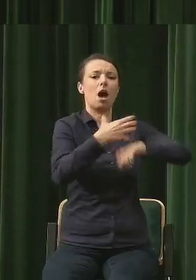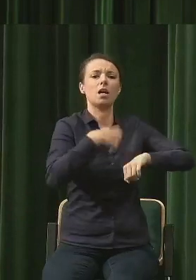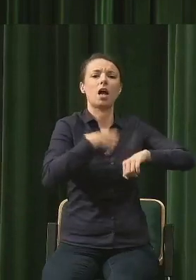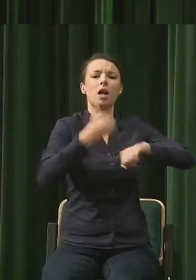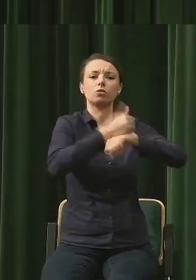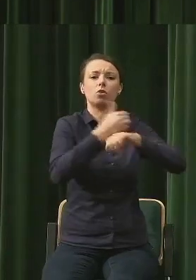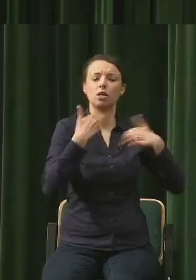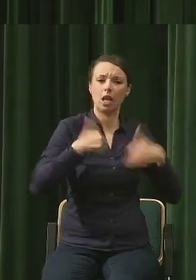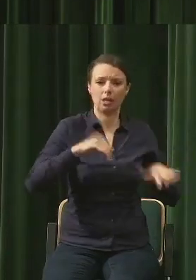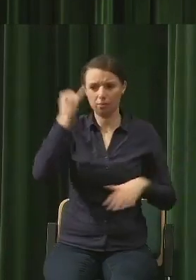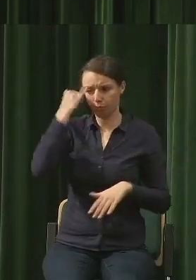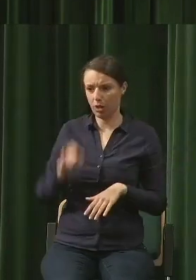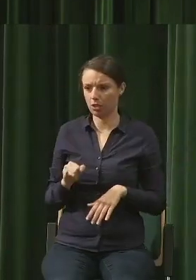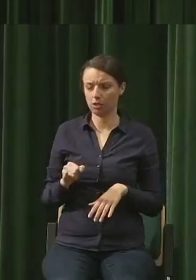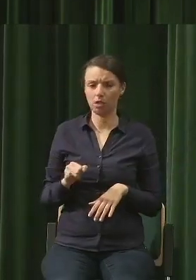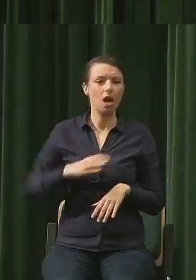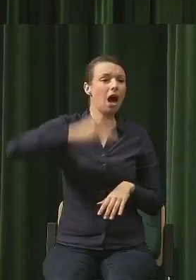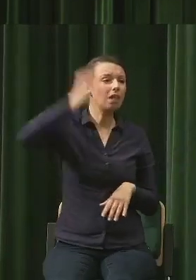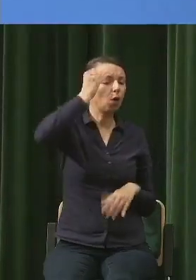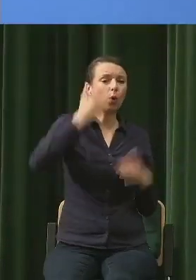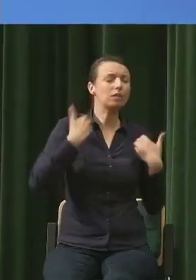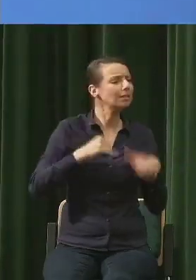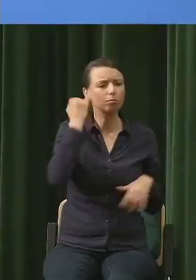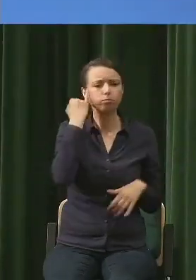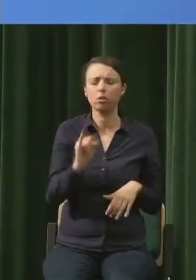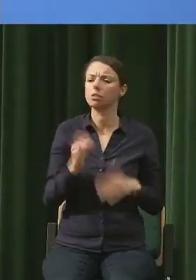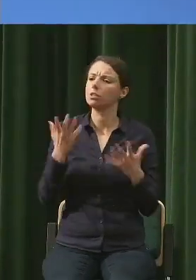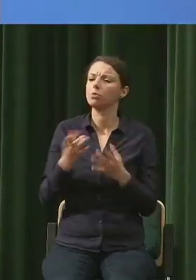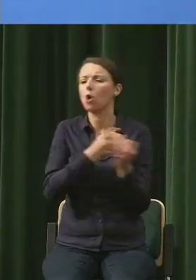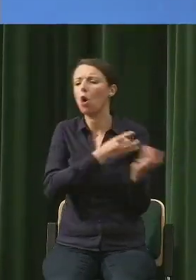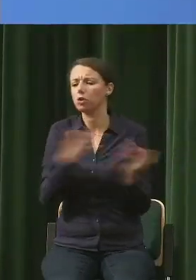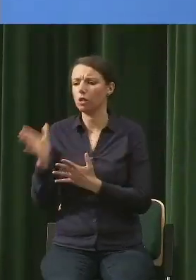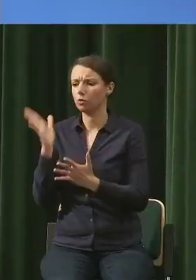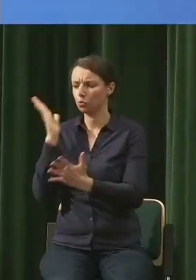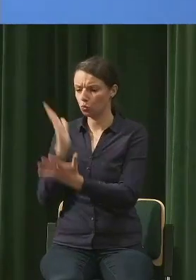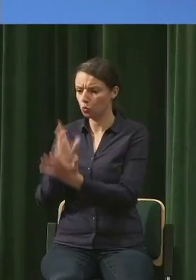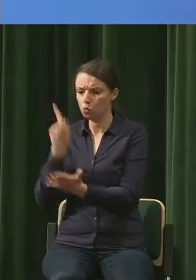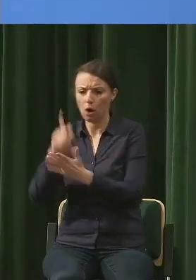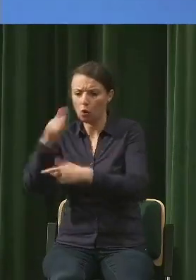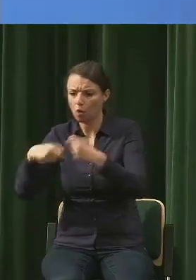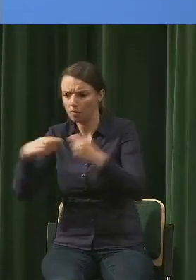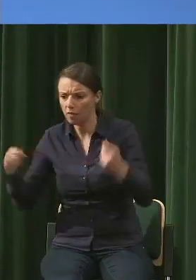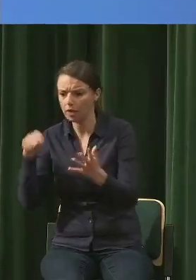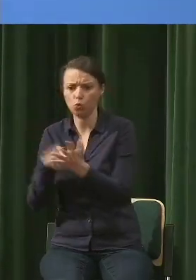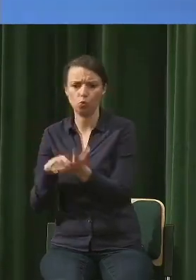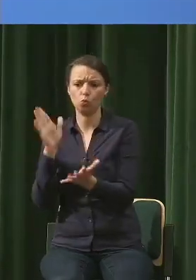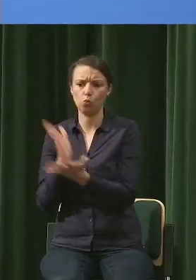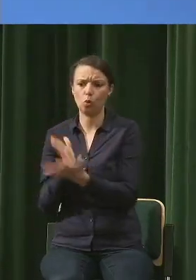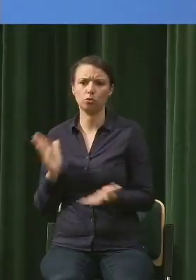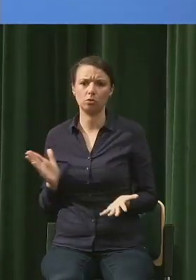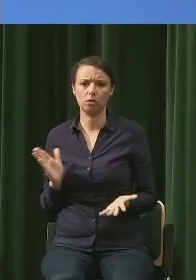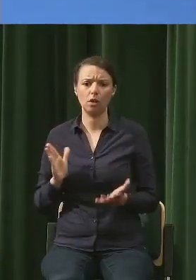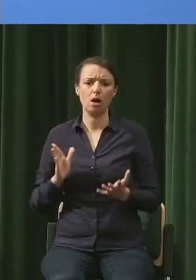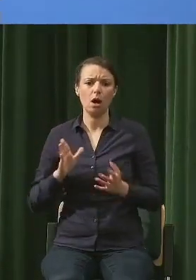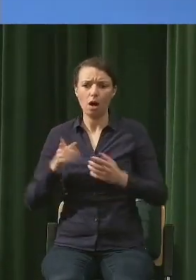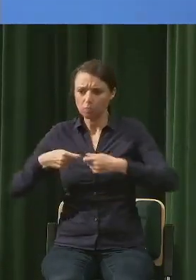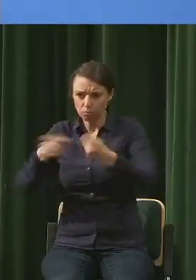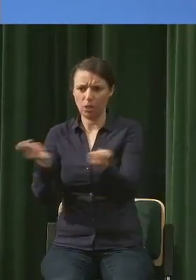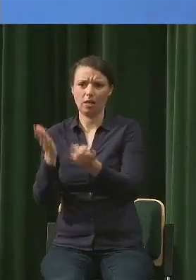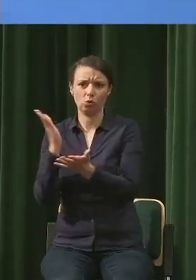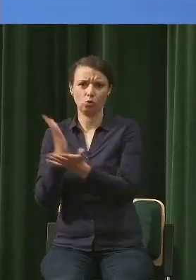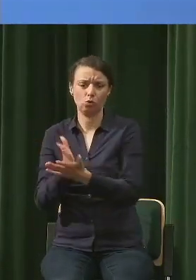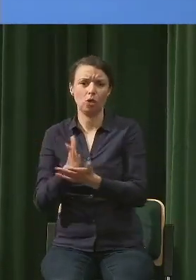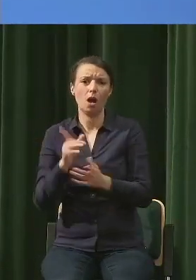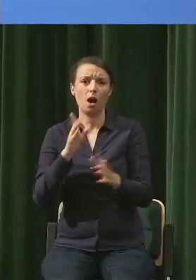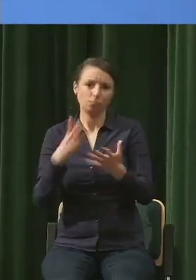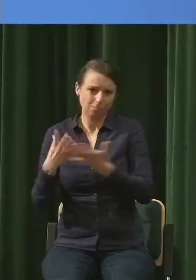sprzedała. I tu jest od razu ekonomika. W ekonomii. W nauce jest ekonomia. Mamy dostarczać punktów bardzo